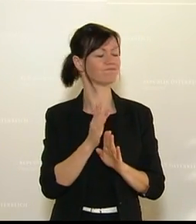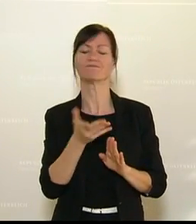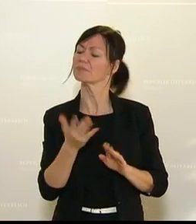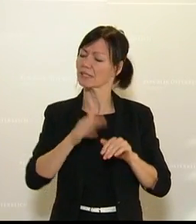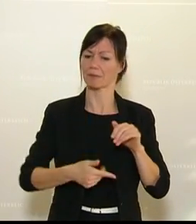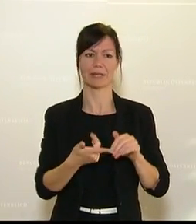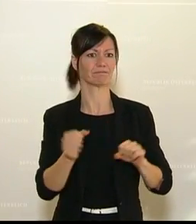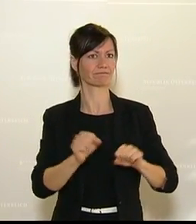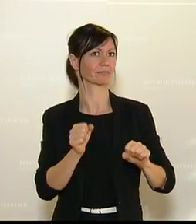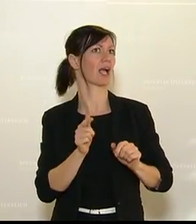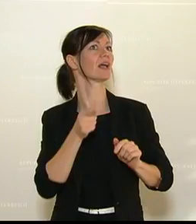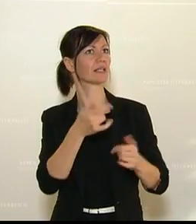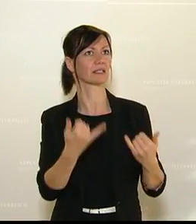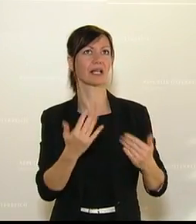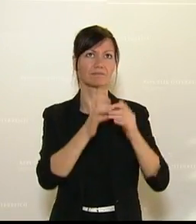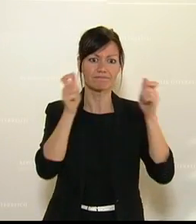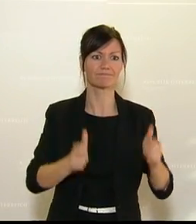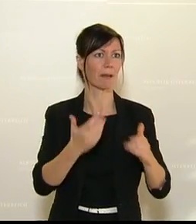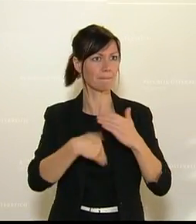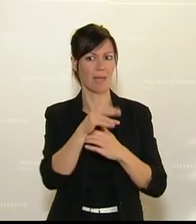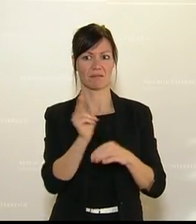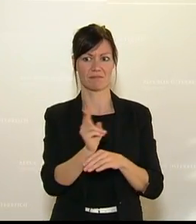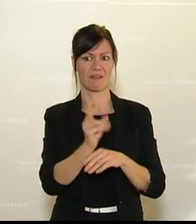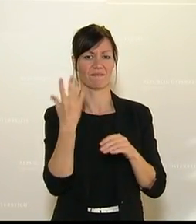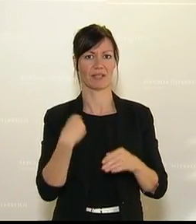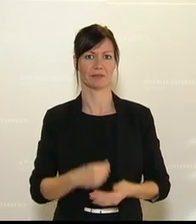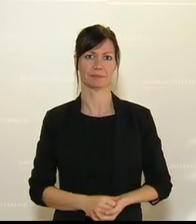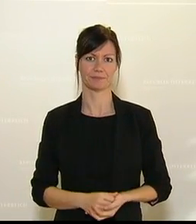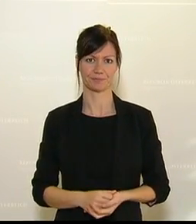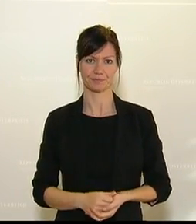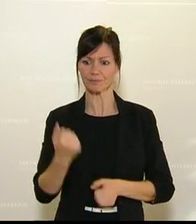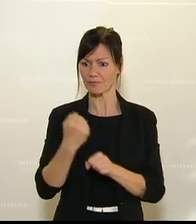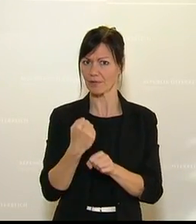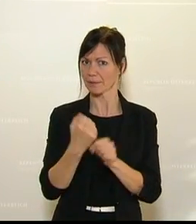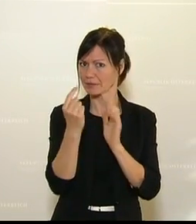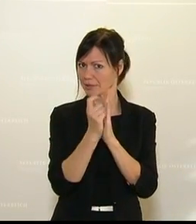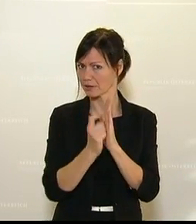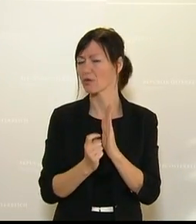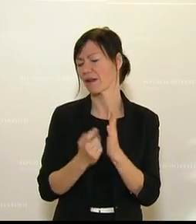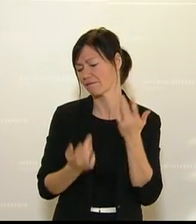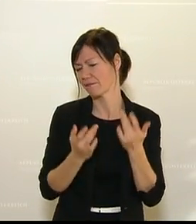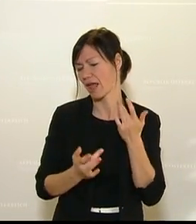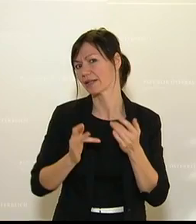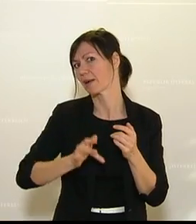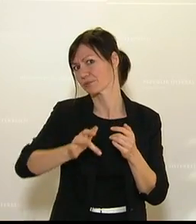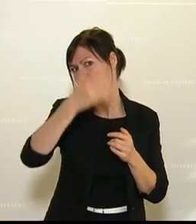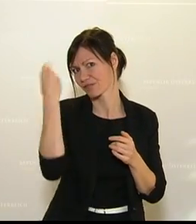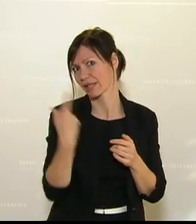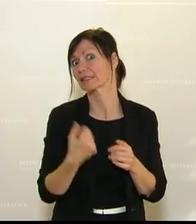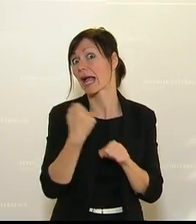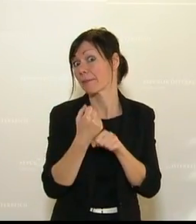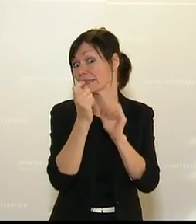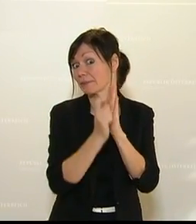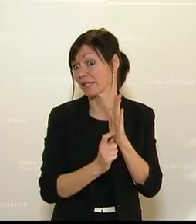Die Arbeitsbedingungen, und das vergisst man das eine oder andere Mal, die Arbeitsbedingungen sind für unsere